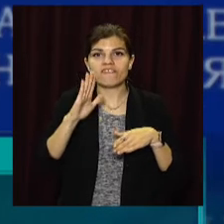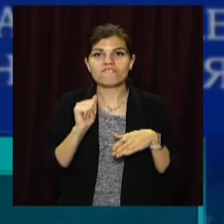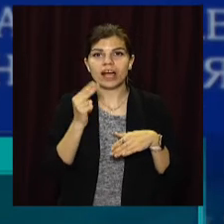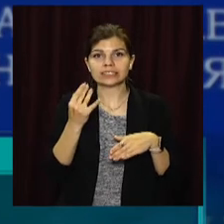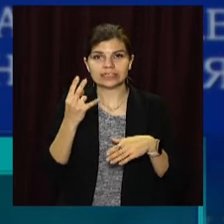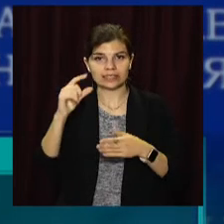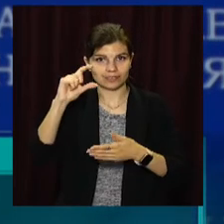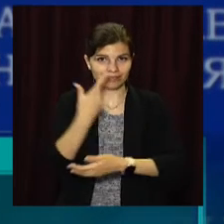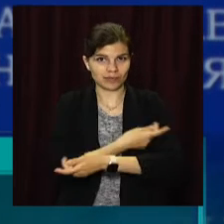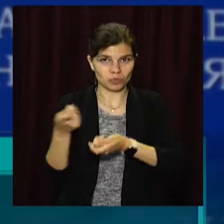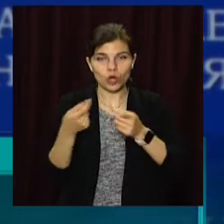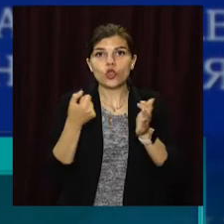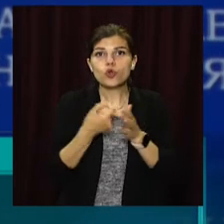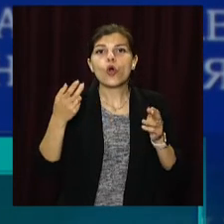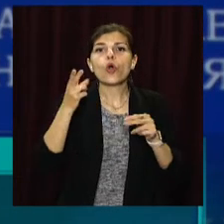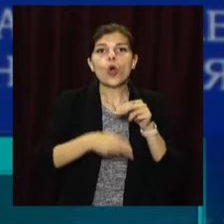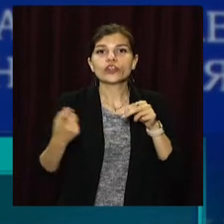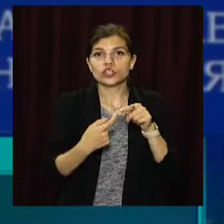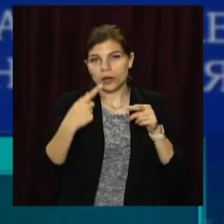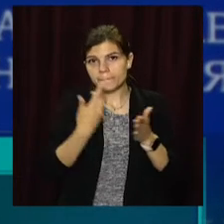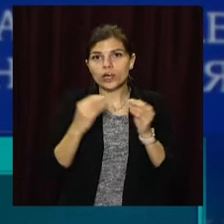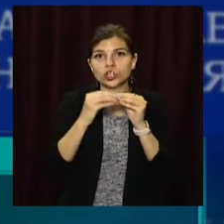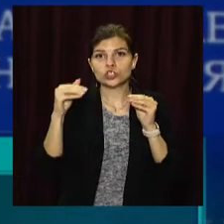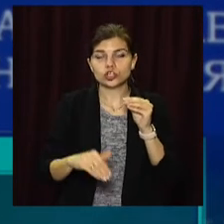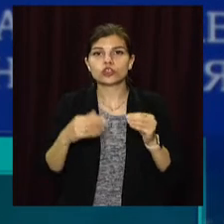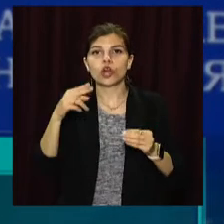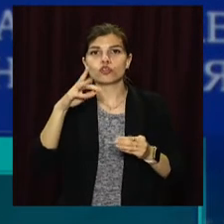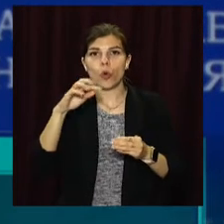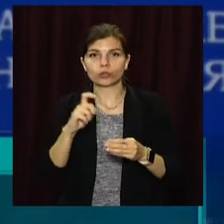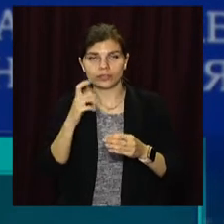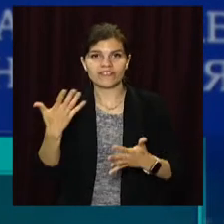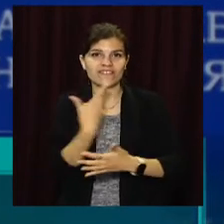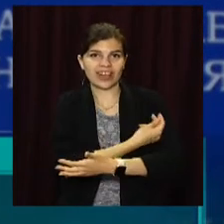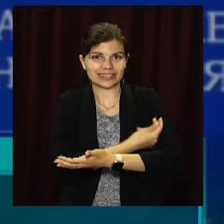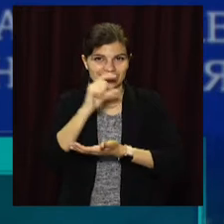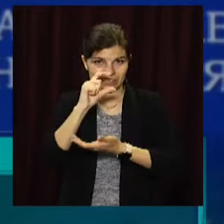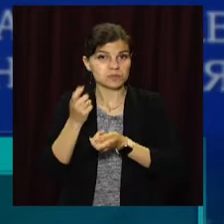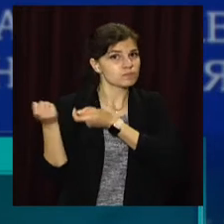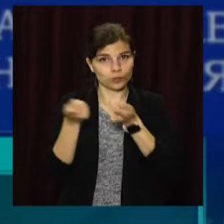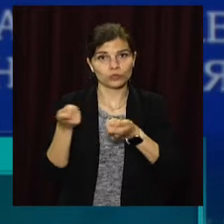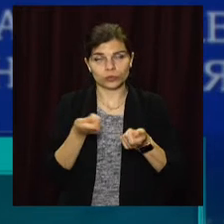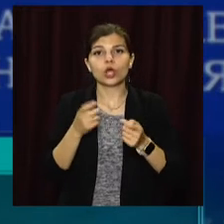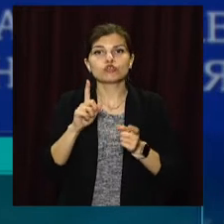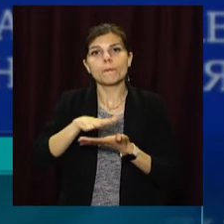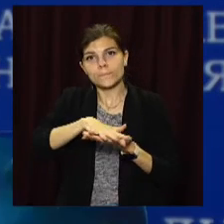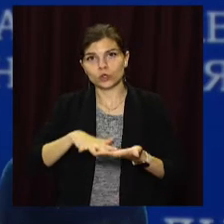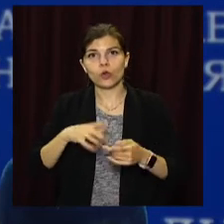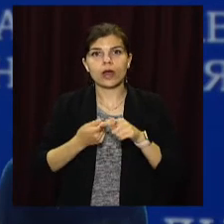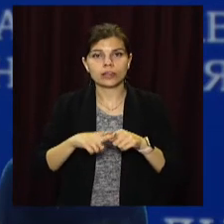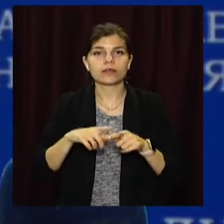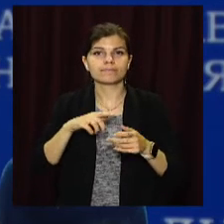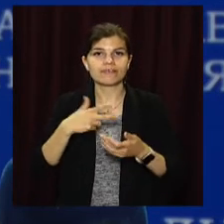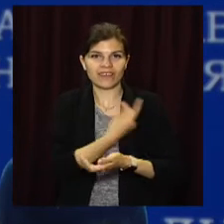ще ми до кінця тижня отримуємо майже 10 тисяч доз вакцини для продовження цієї вакцинальної